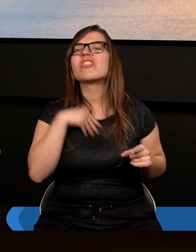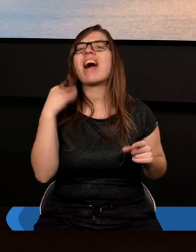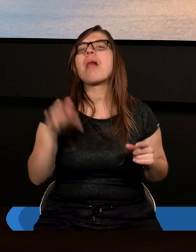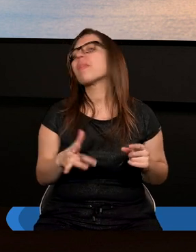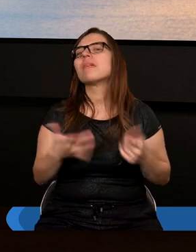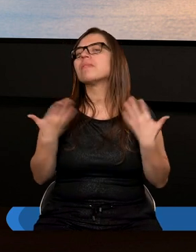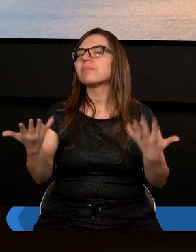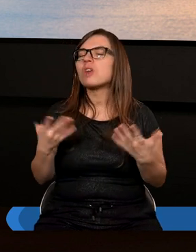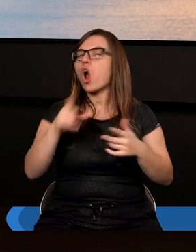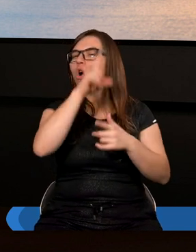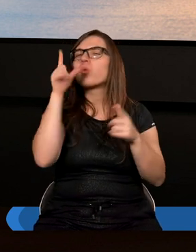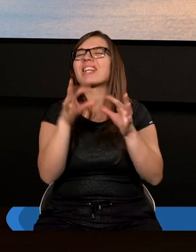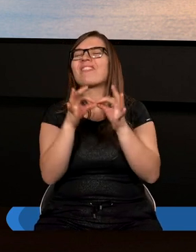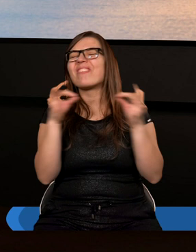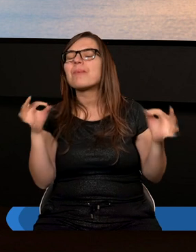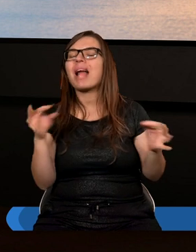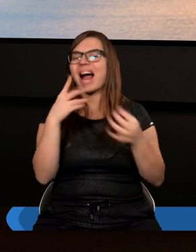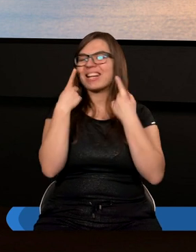ludzkim wymiarze, w takim spojrzeniu